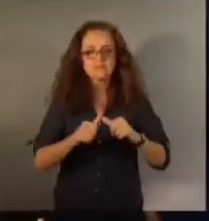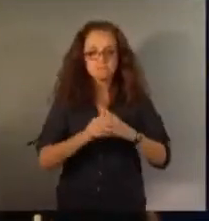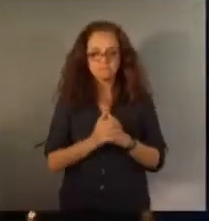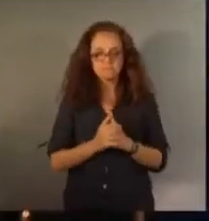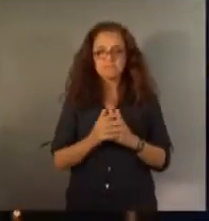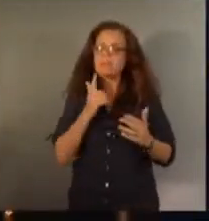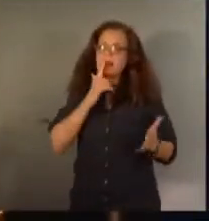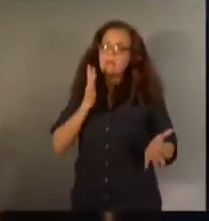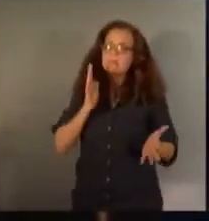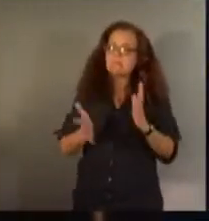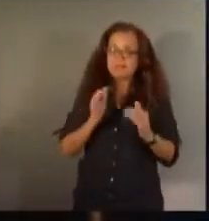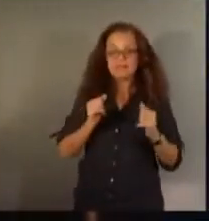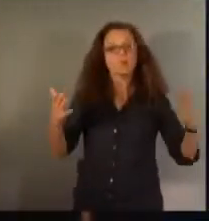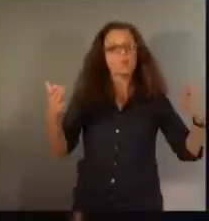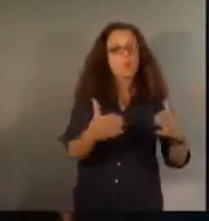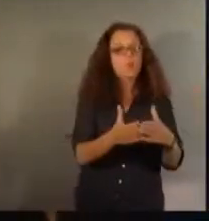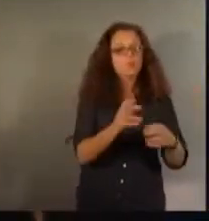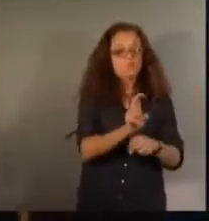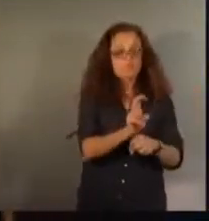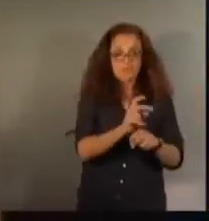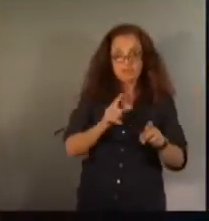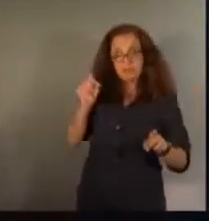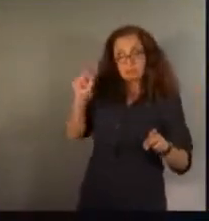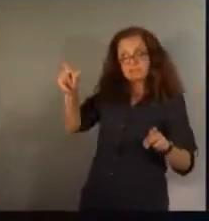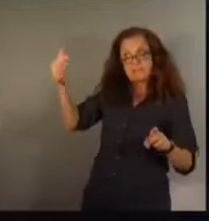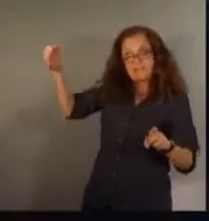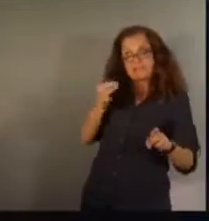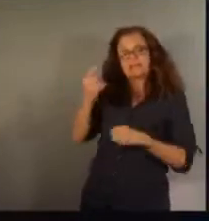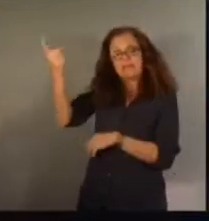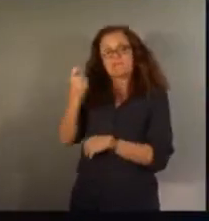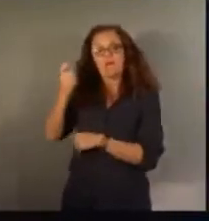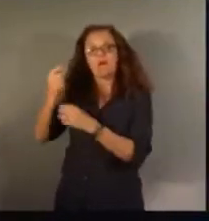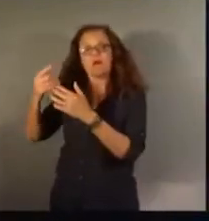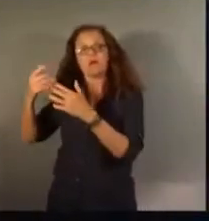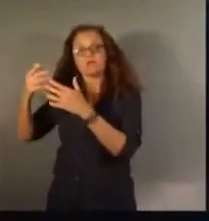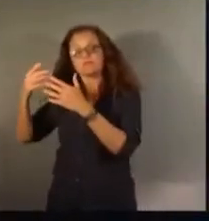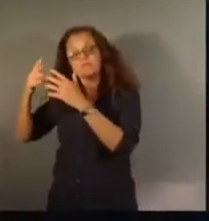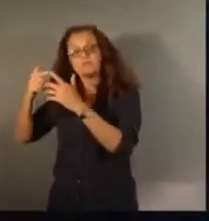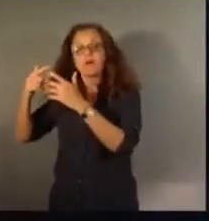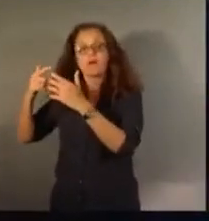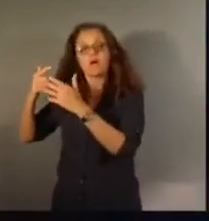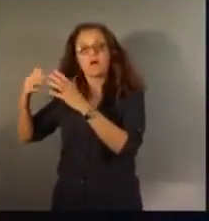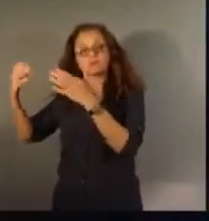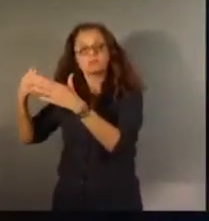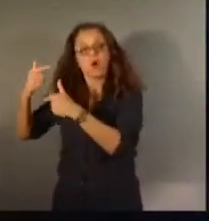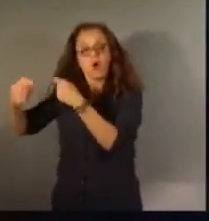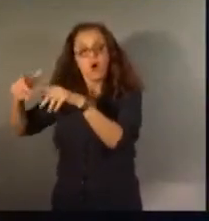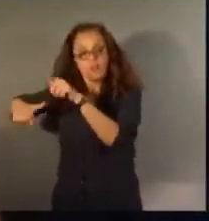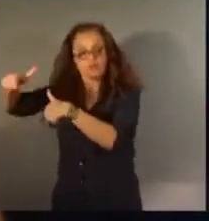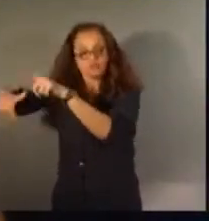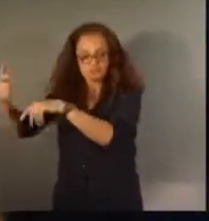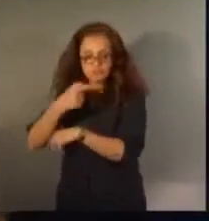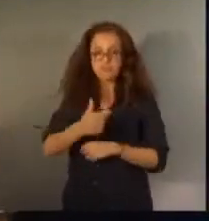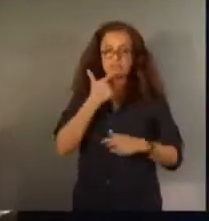Il est probable que le groupe des Verts, dit Monsieur Séjourné de la République en marche, le groupe socialiste et le groupe du Parti